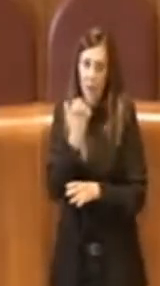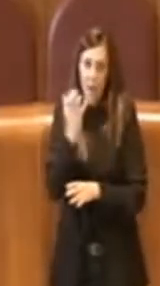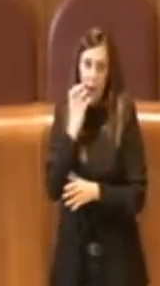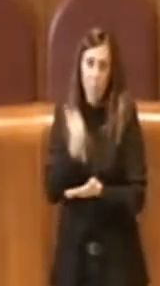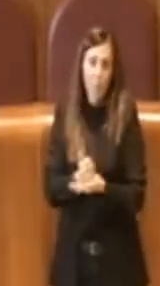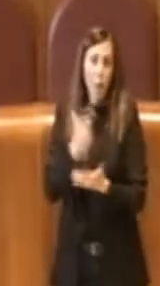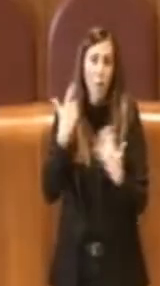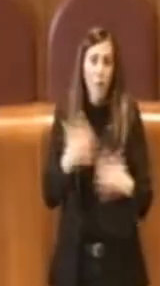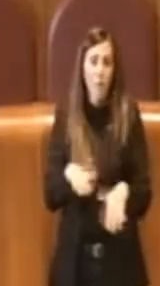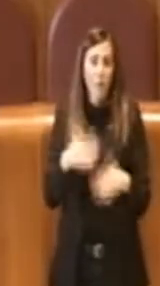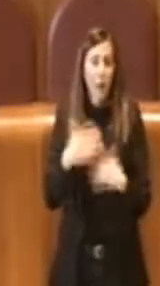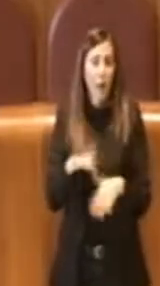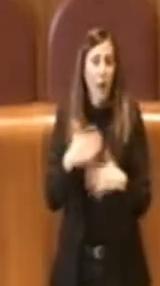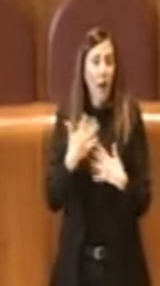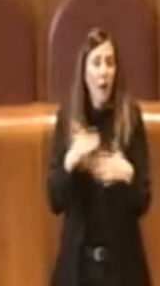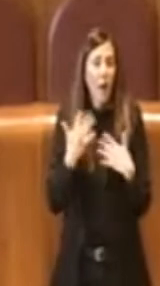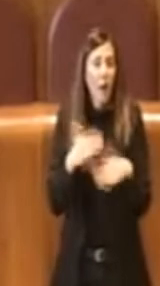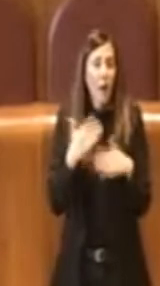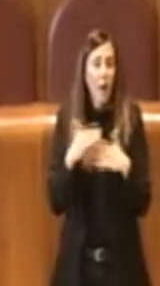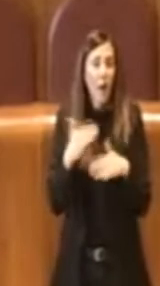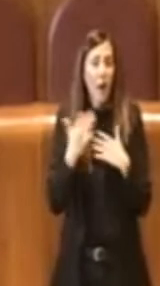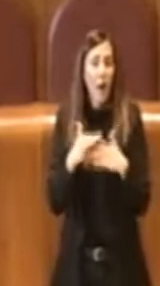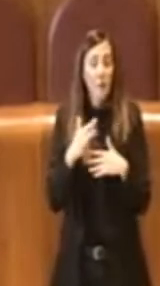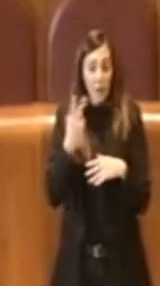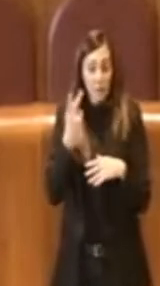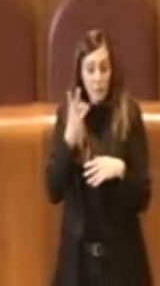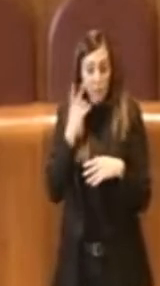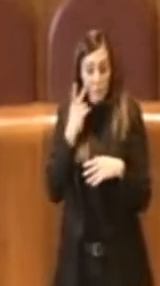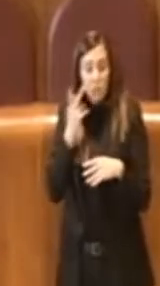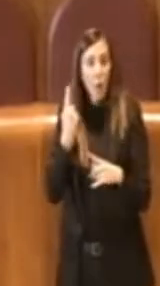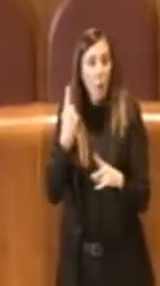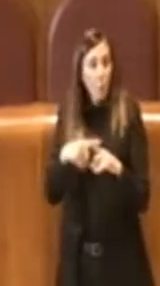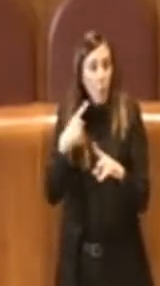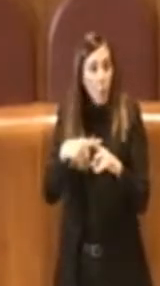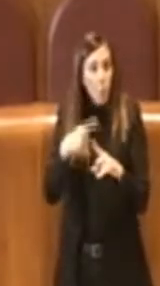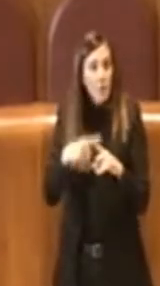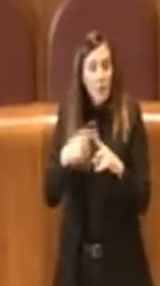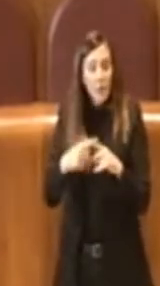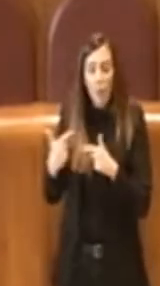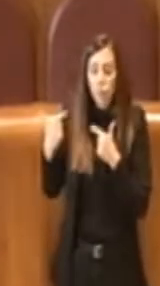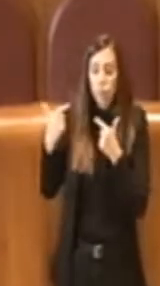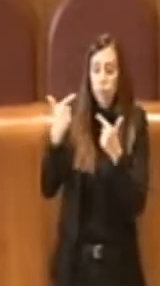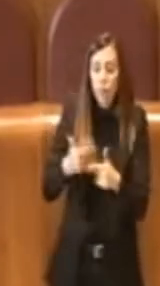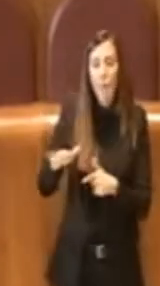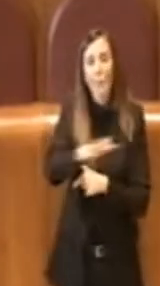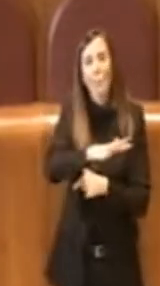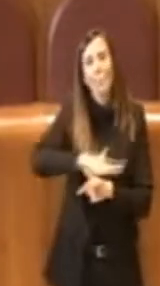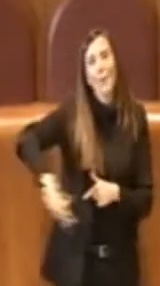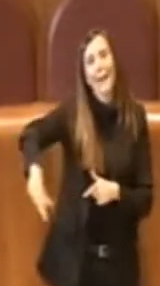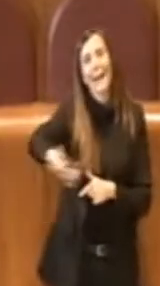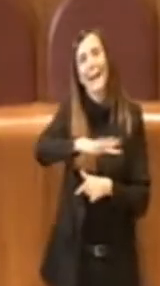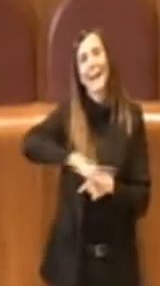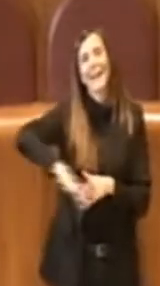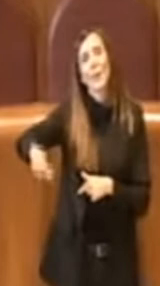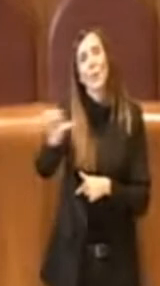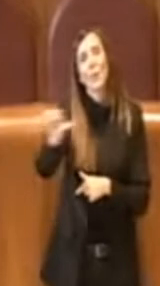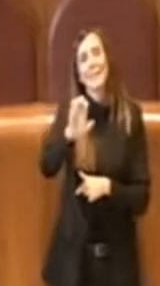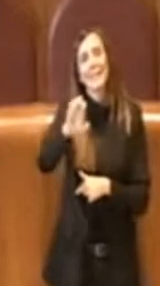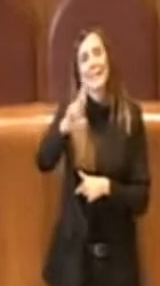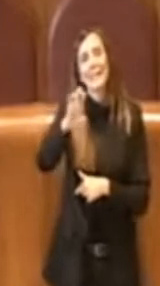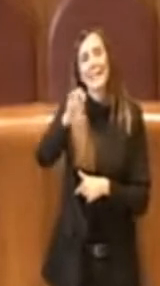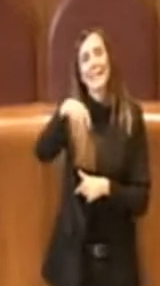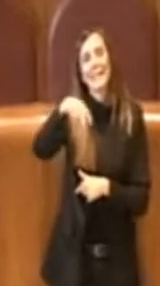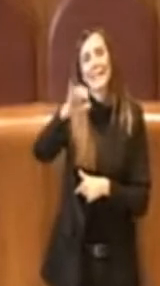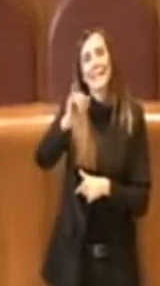cruciale, che vede ovviamente un impatto più che positivo sul parco della Sire Missio, un parco di